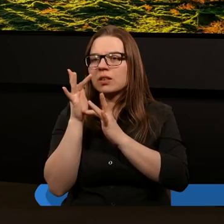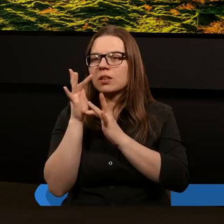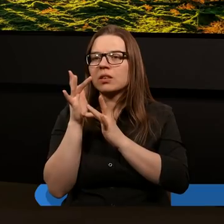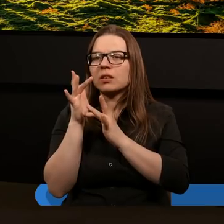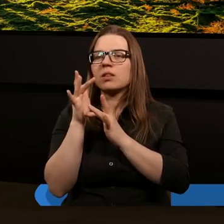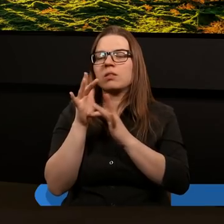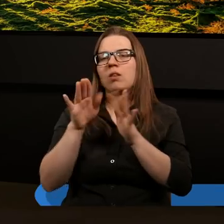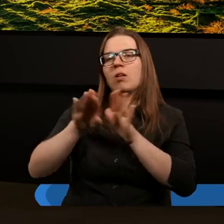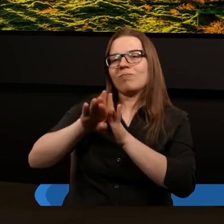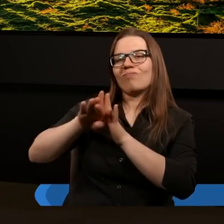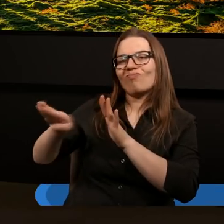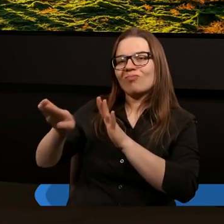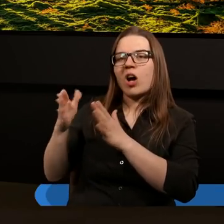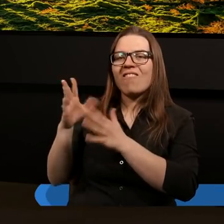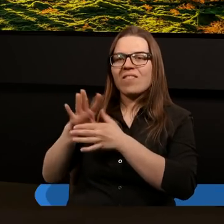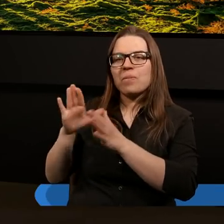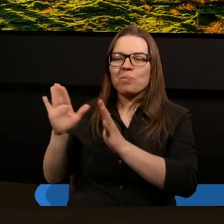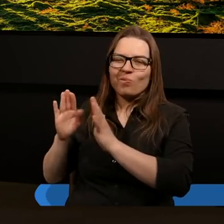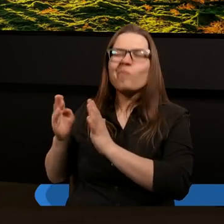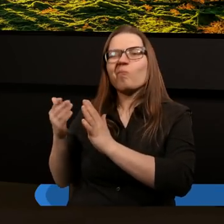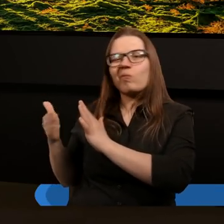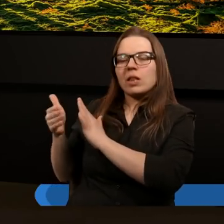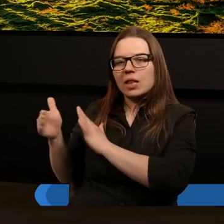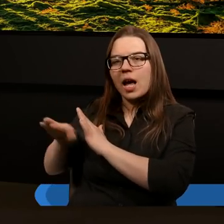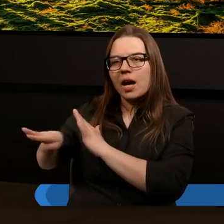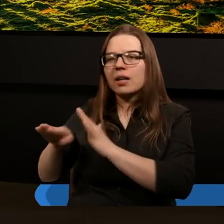usunięty w bok. Tylko w zasadzie na krzyżu.